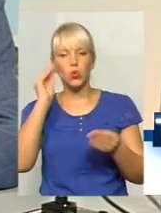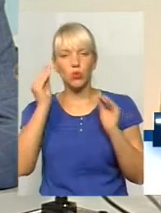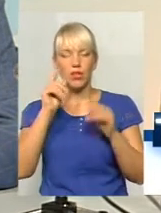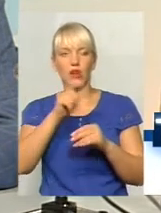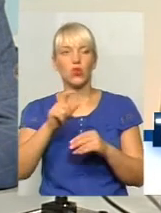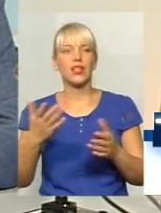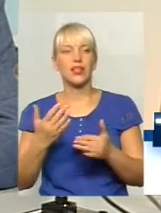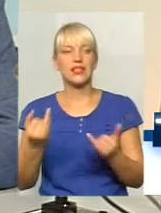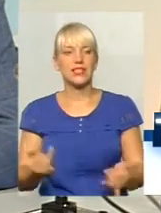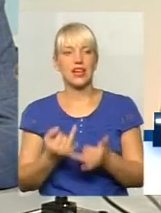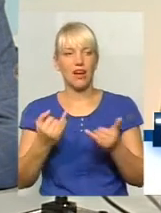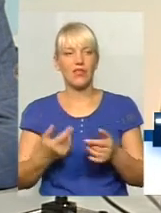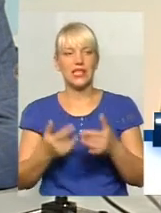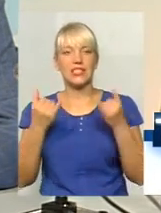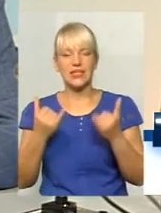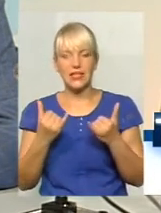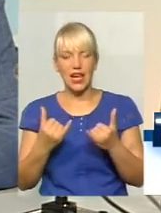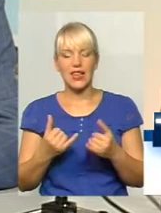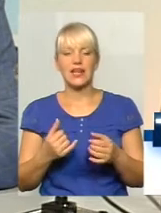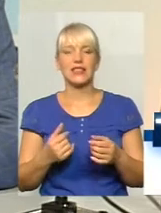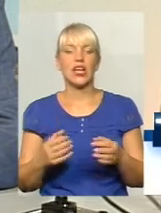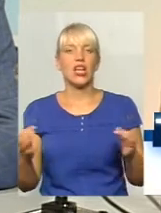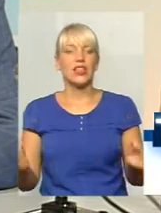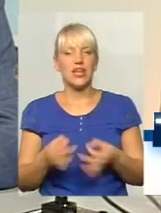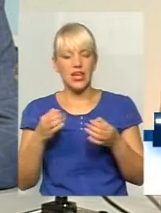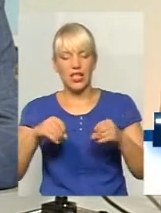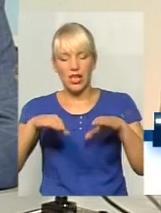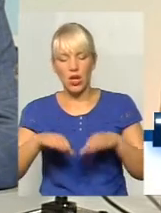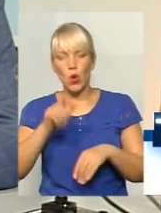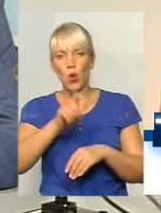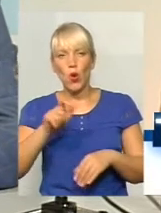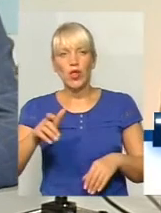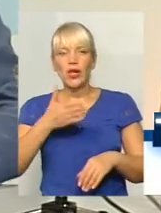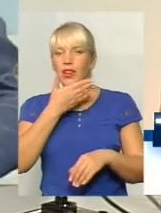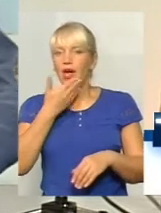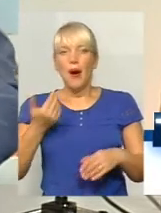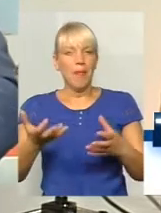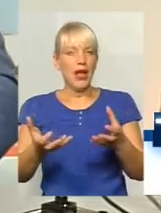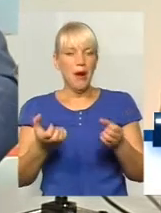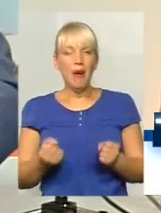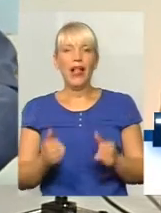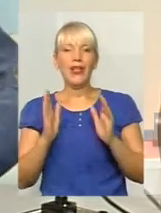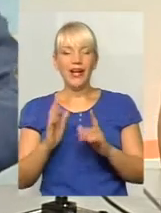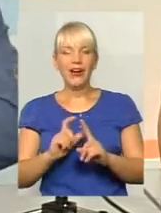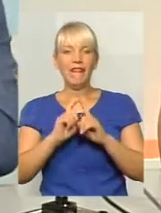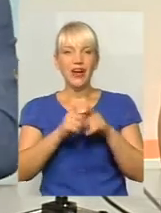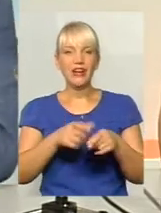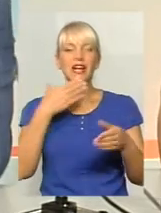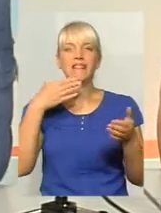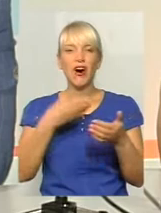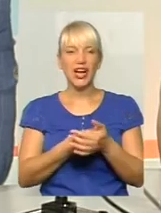цікавляться. Зараз жодних рішень люди не приймали, лише висловили свої